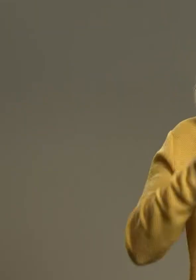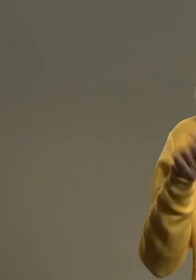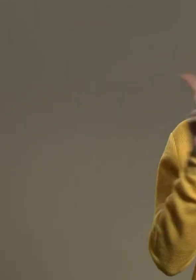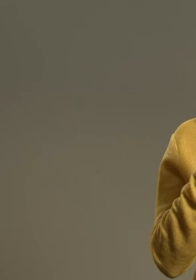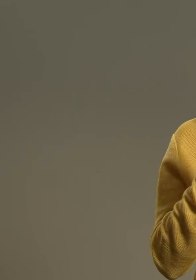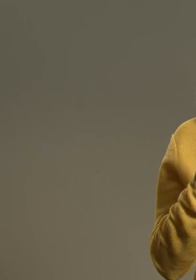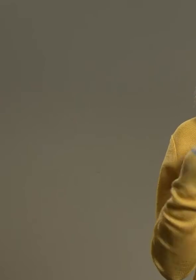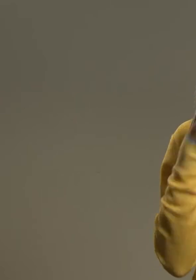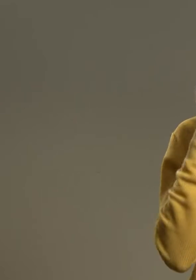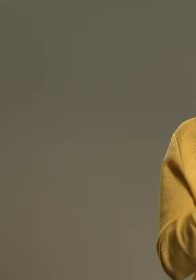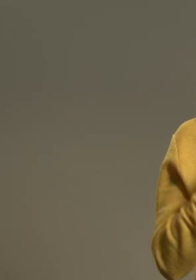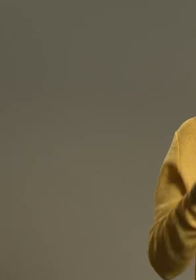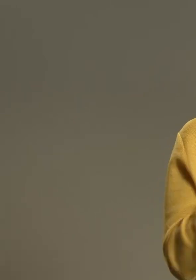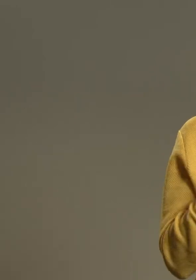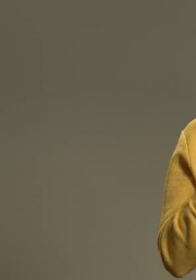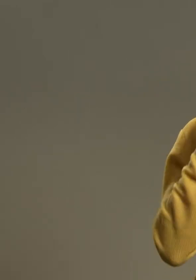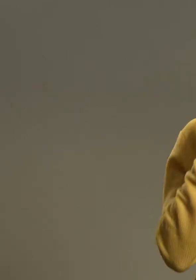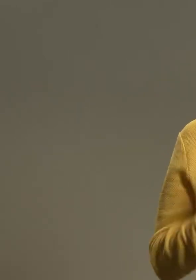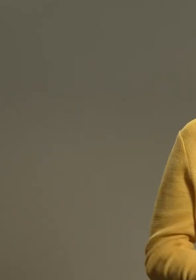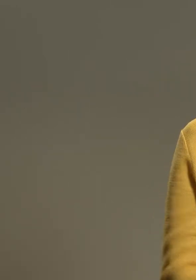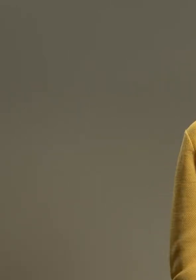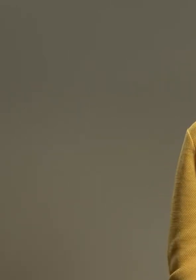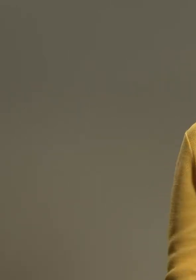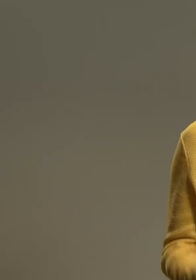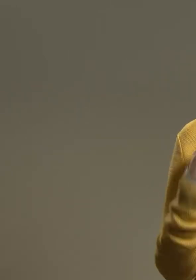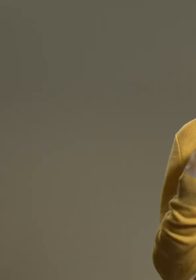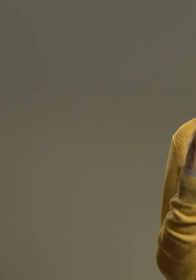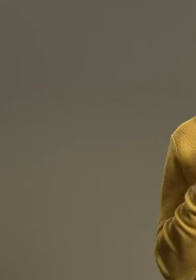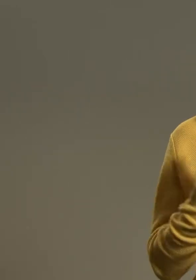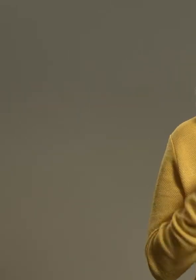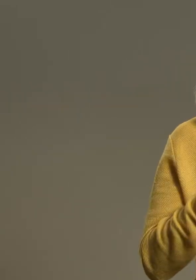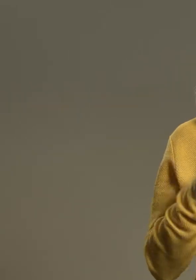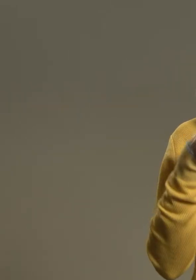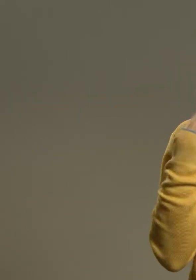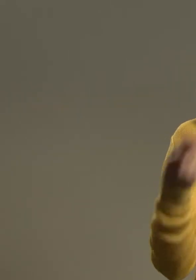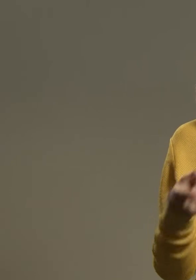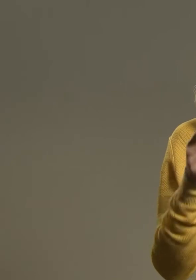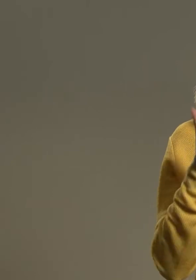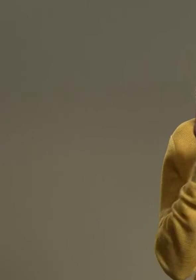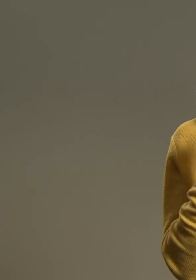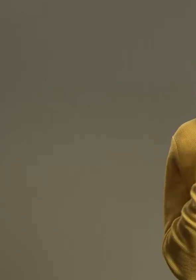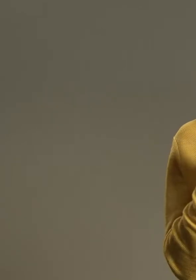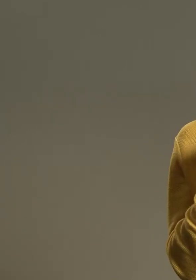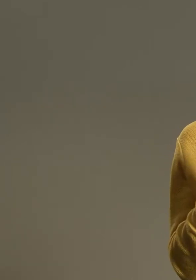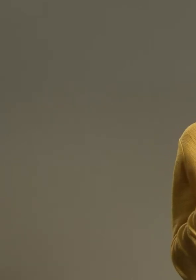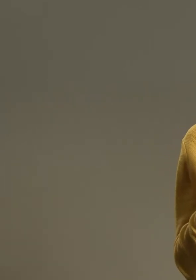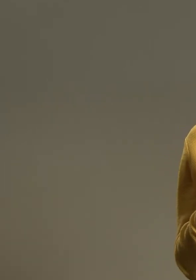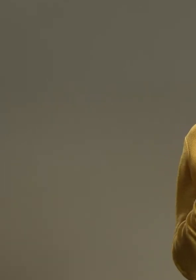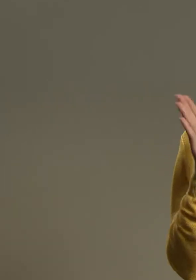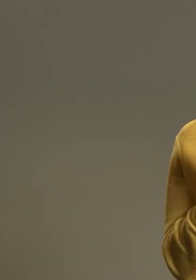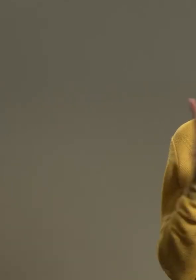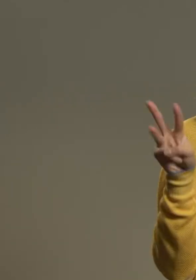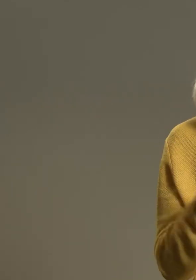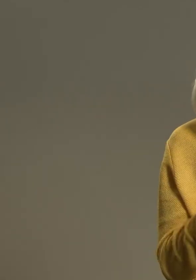Я ще 2 роки тому знала що потраплю до збірної команди і дуже сподівалася на це Я пригадую як